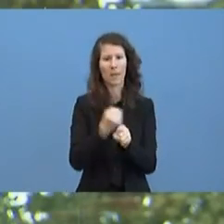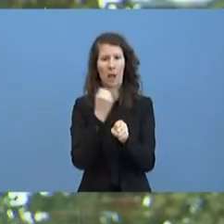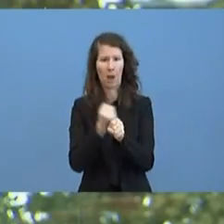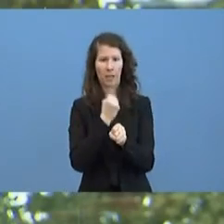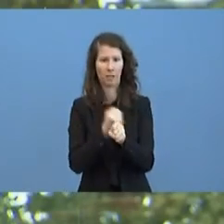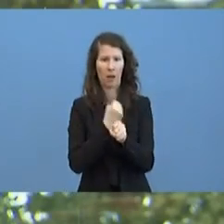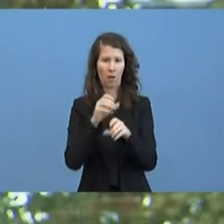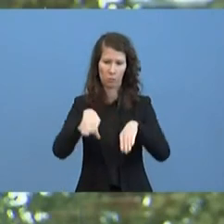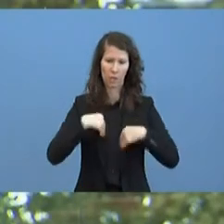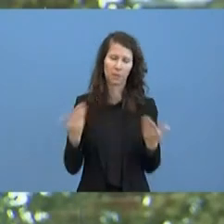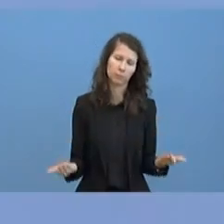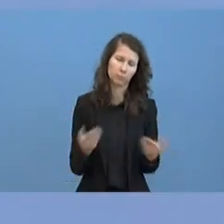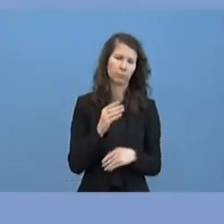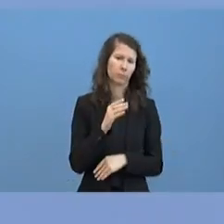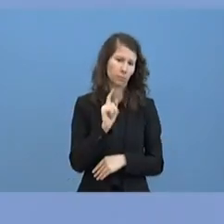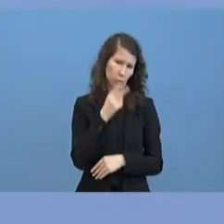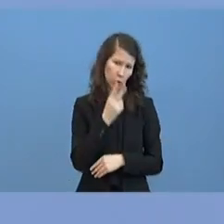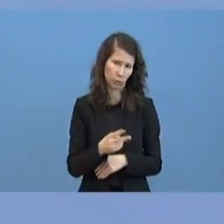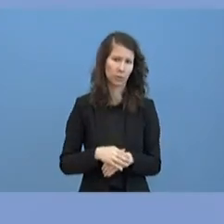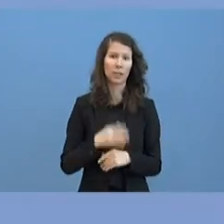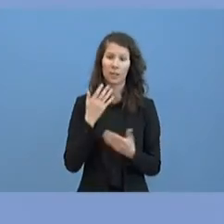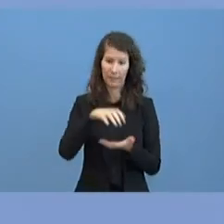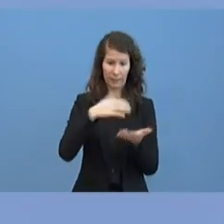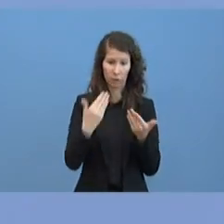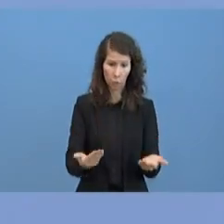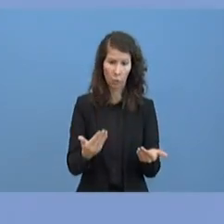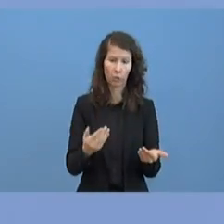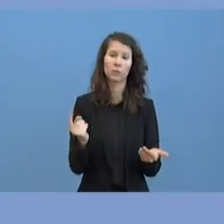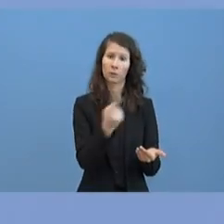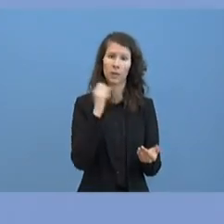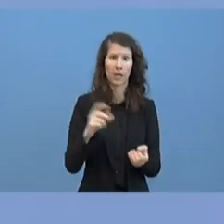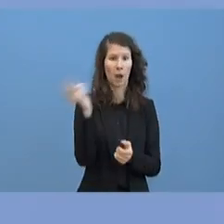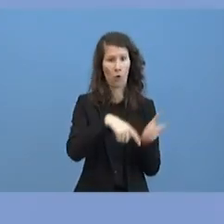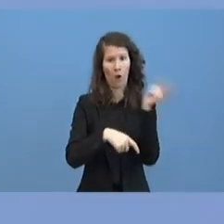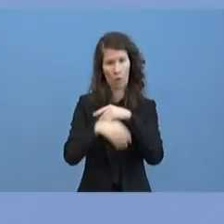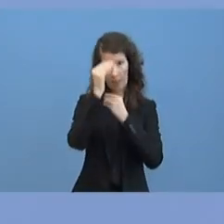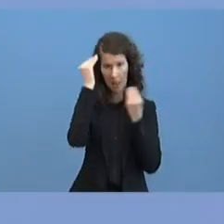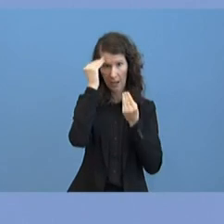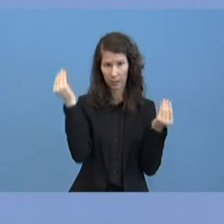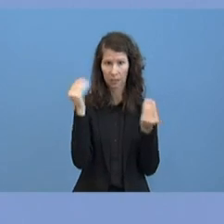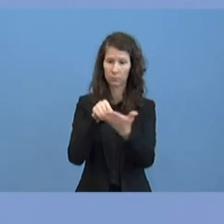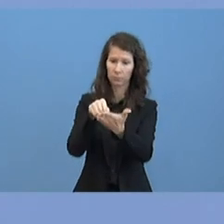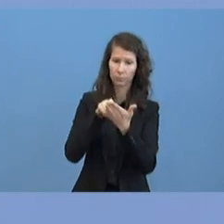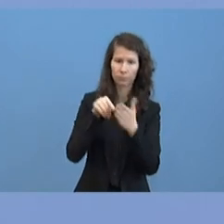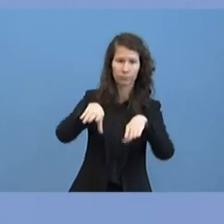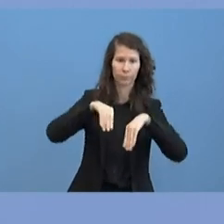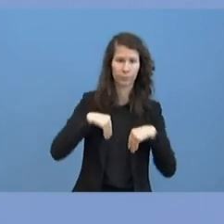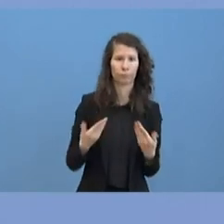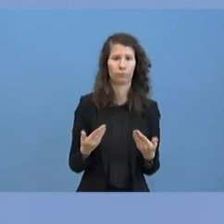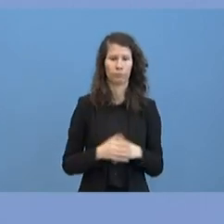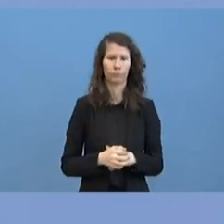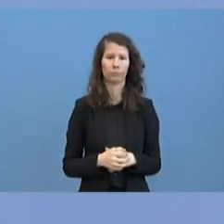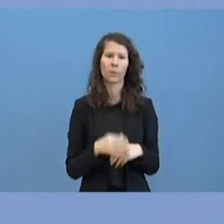auch darum, dass man in einer solchen Krise auch voneinander lernt, voneinander erfährt und dann über